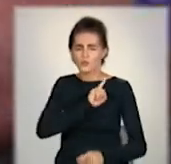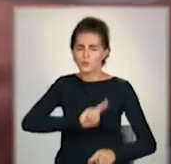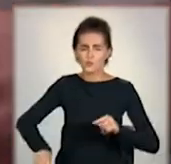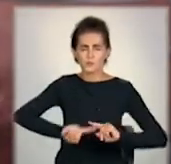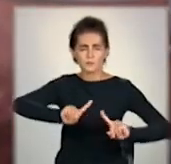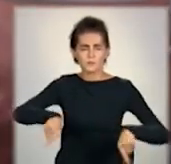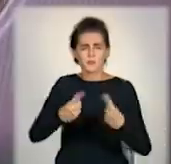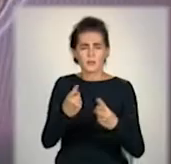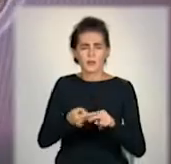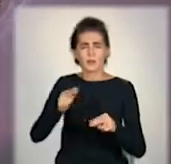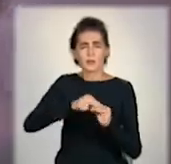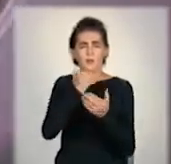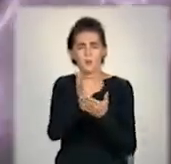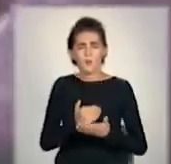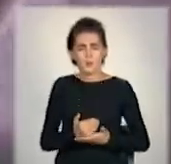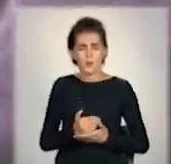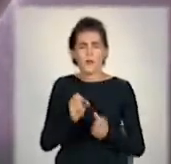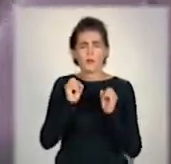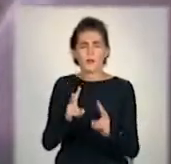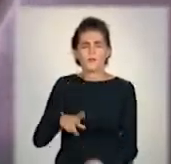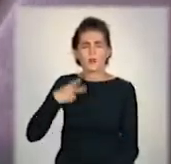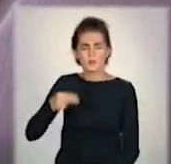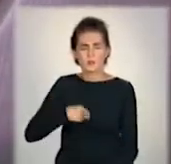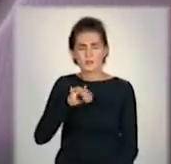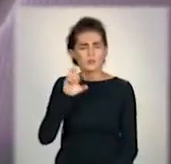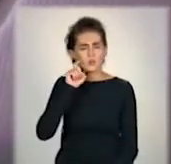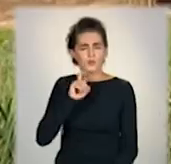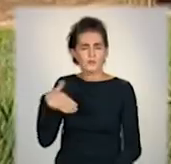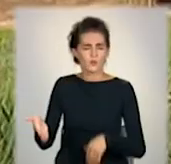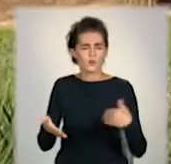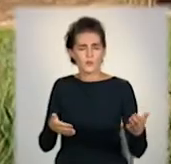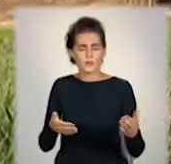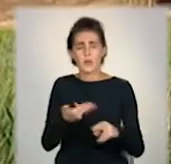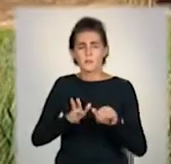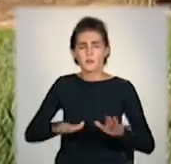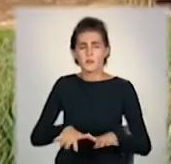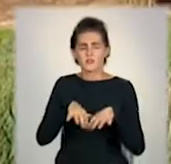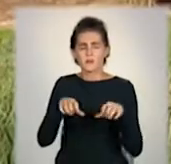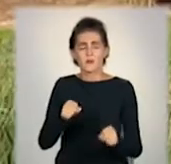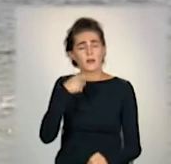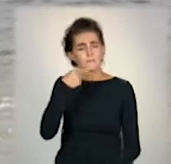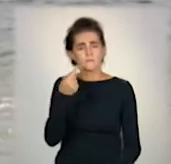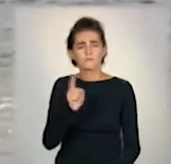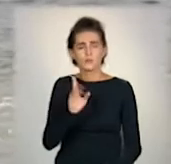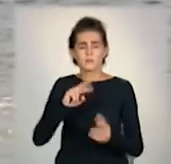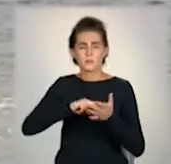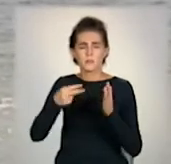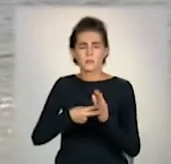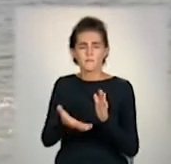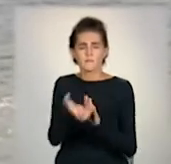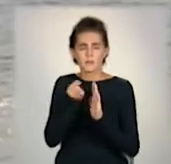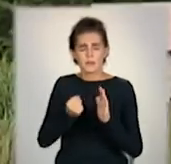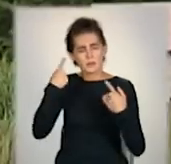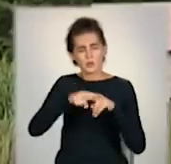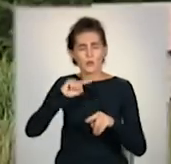реалізацію цього проєкту, як з французького, так і українського боку. У муніципалітеті підкреслюють, планують отримати технічно